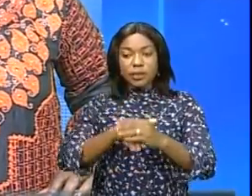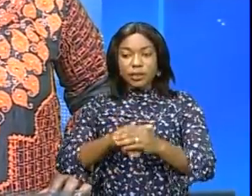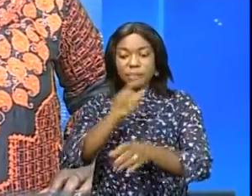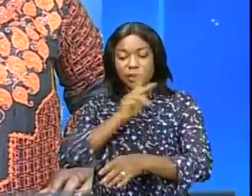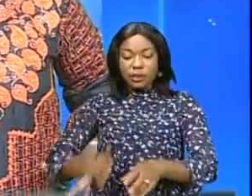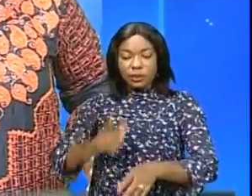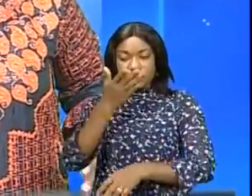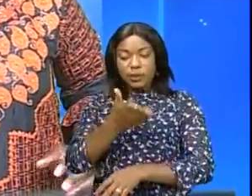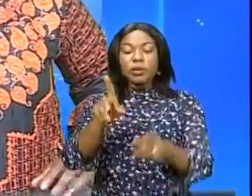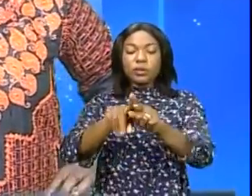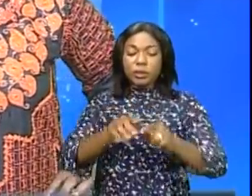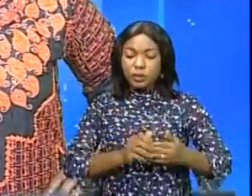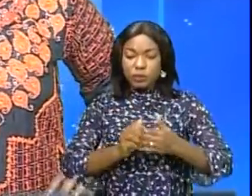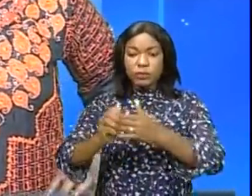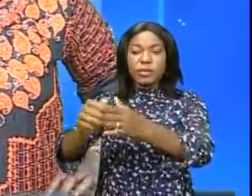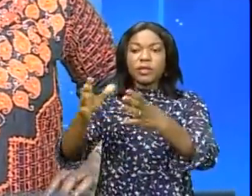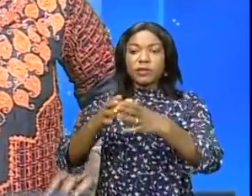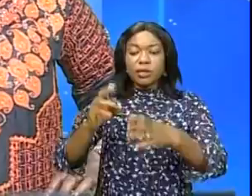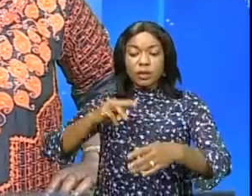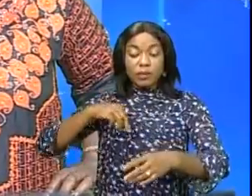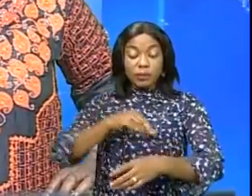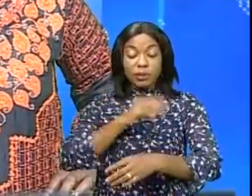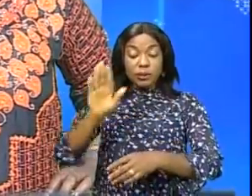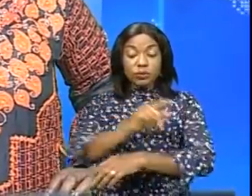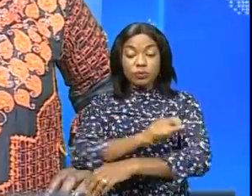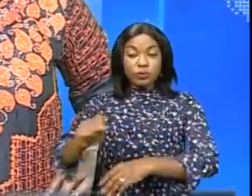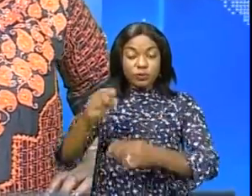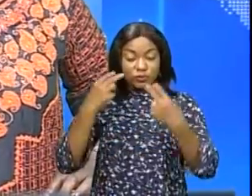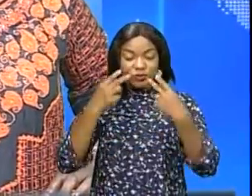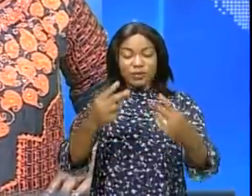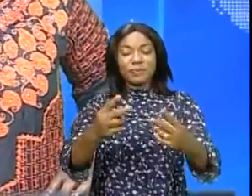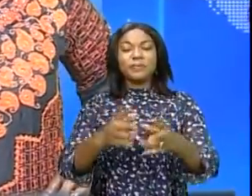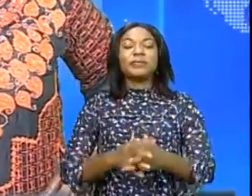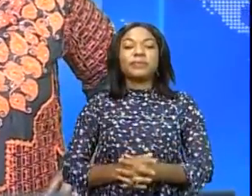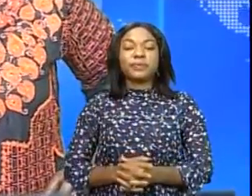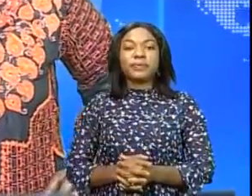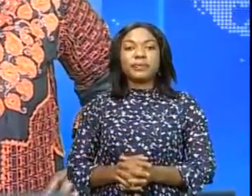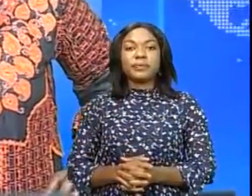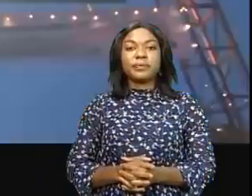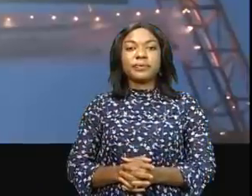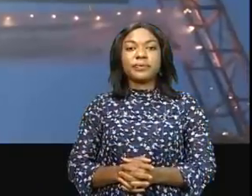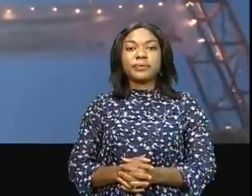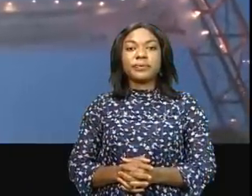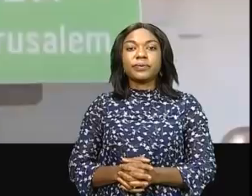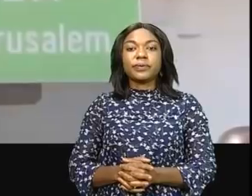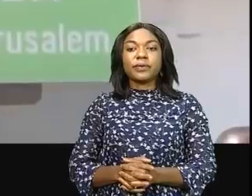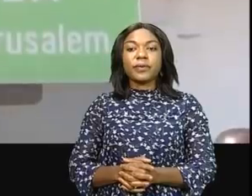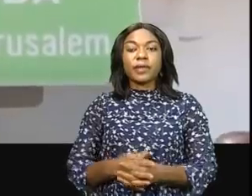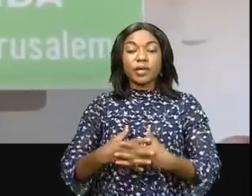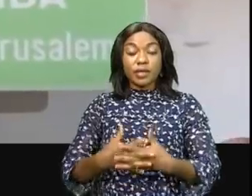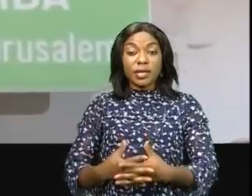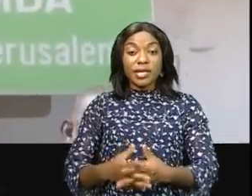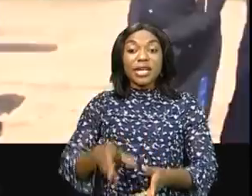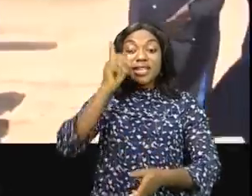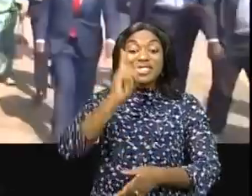-Jérusalem. Il est accompagné de quelques membres de son bureau. Un commentaire de Sandra Nyangitabou. Le centenaire de l'église